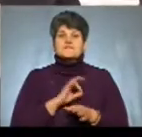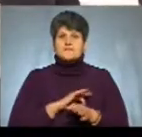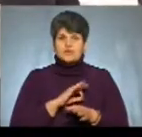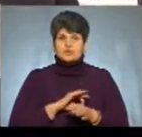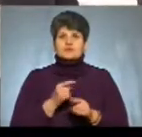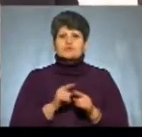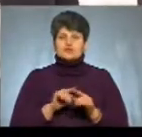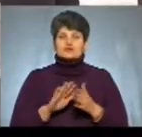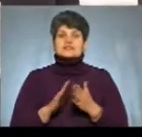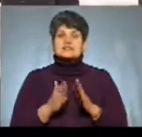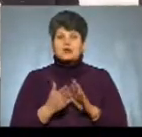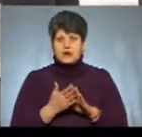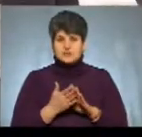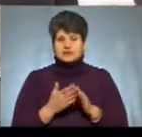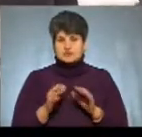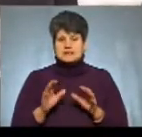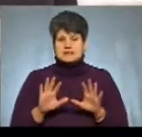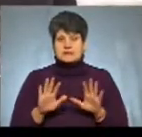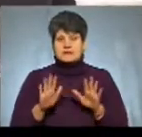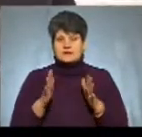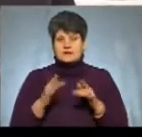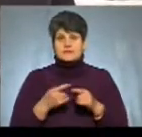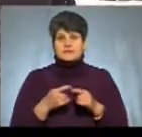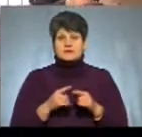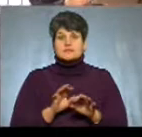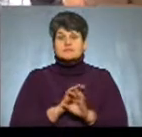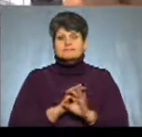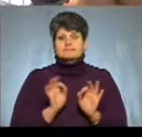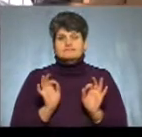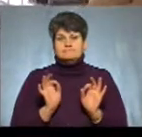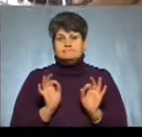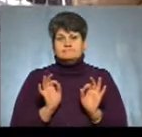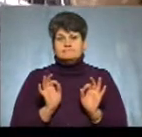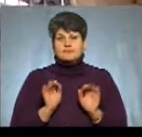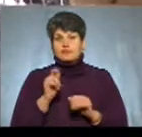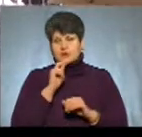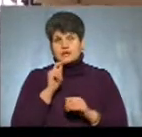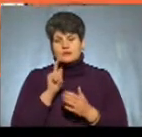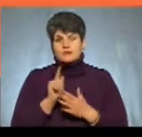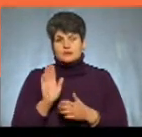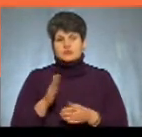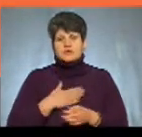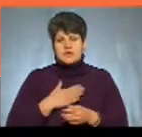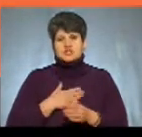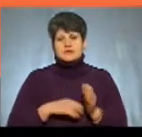ситуацію, що ще склалася, то просто блеск. В Україні повинна бути наша церква.